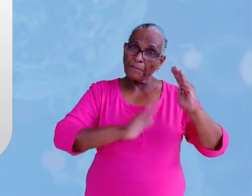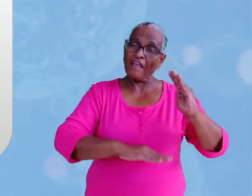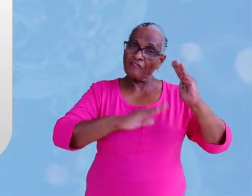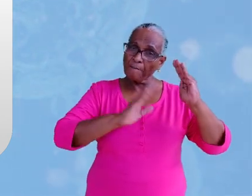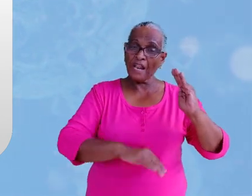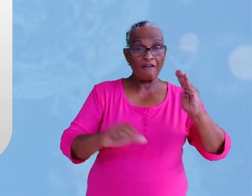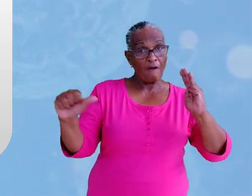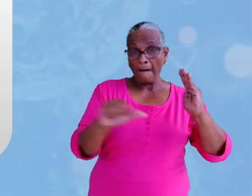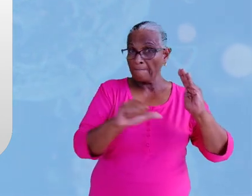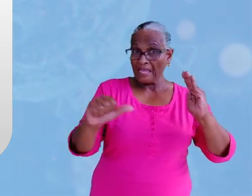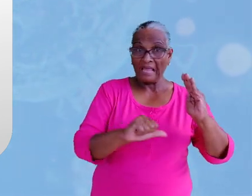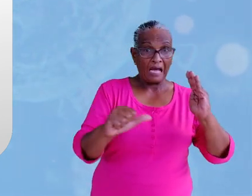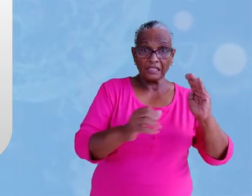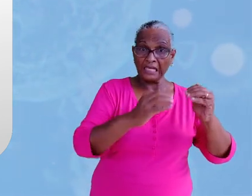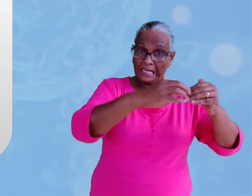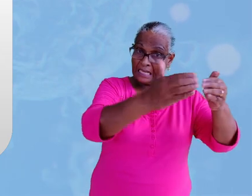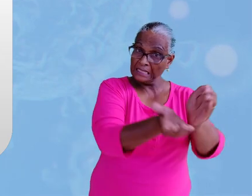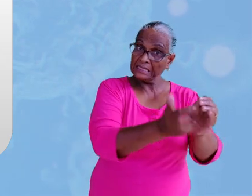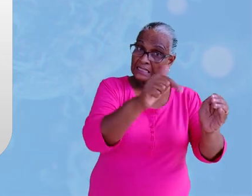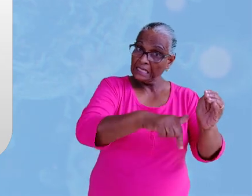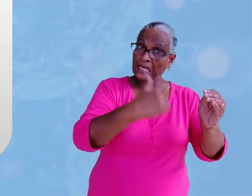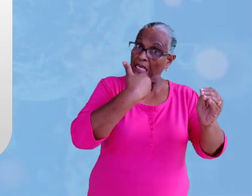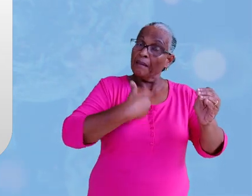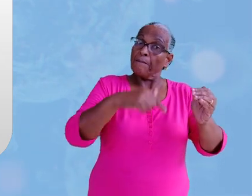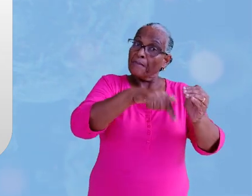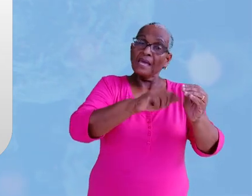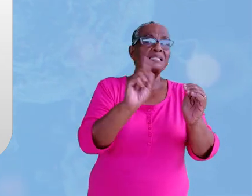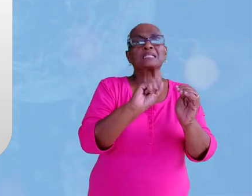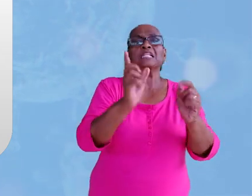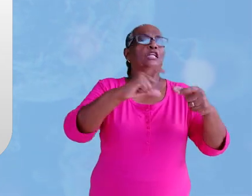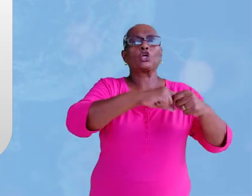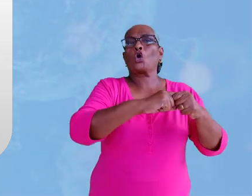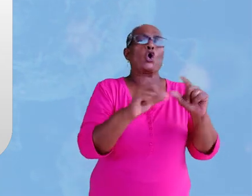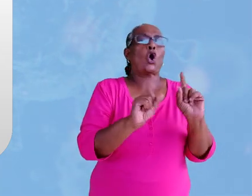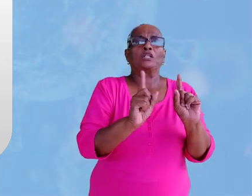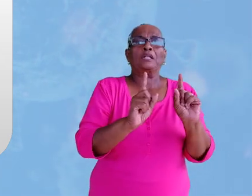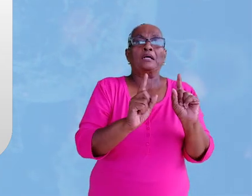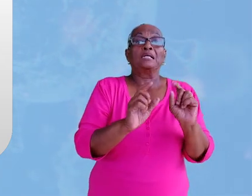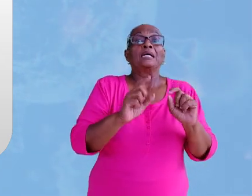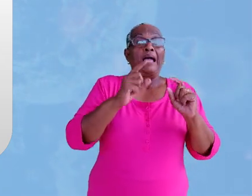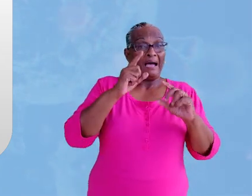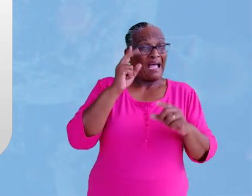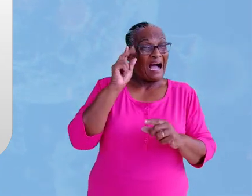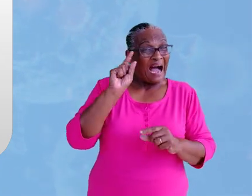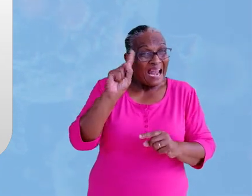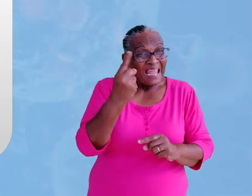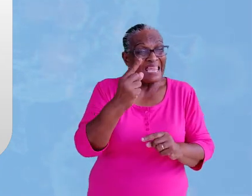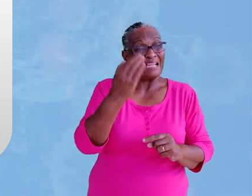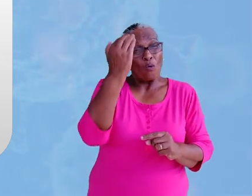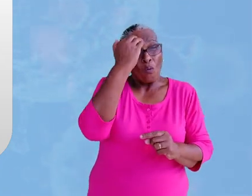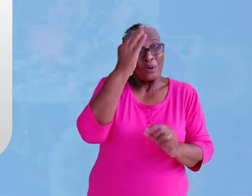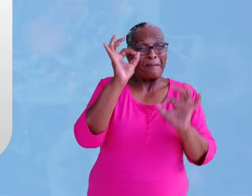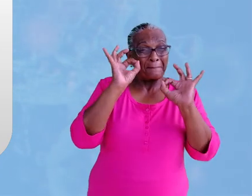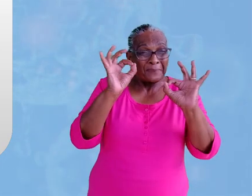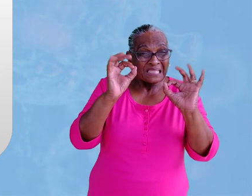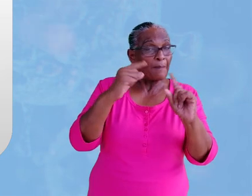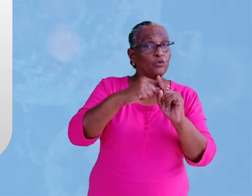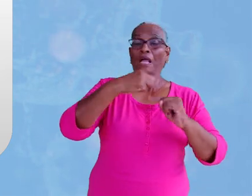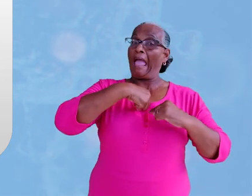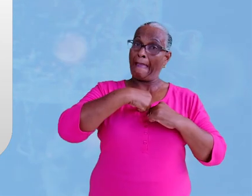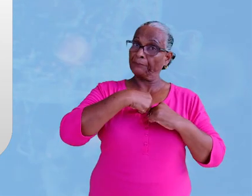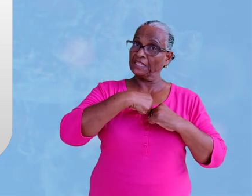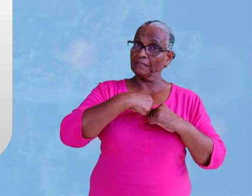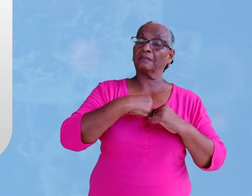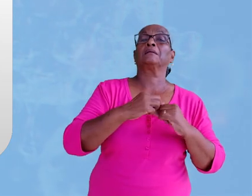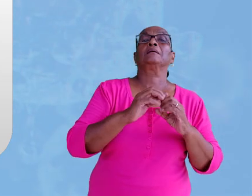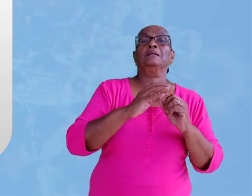contact te hebben met je huisgenoten, totdat het zeker is dat je niet positief bent. De tijd dat je in